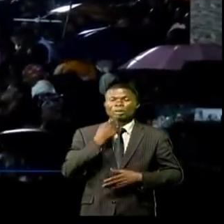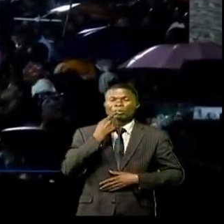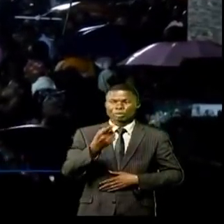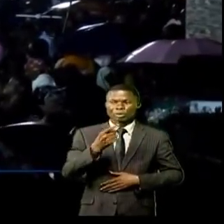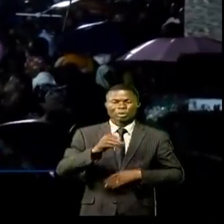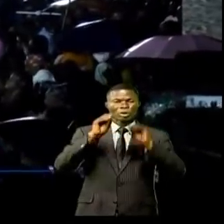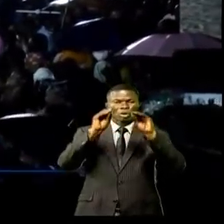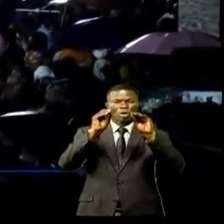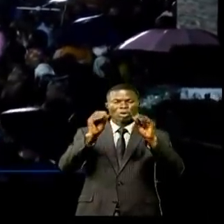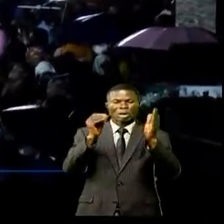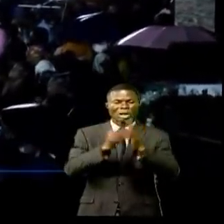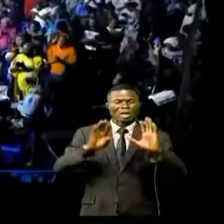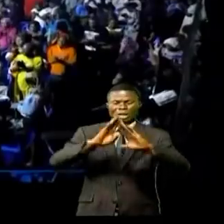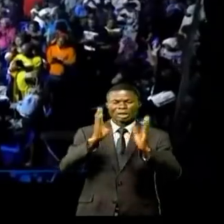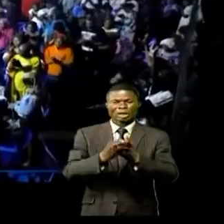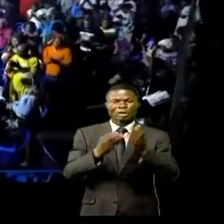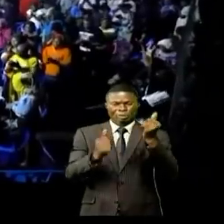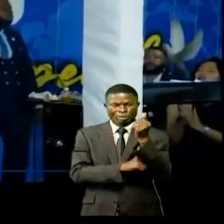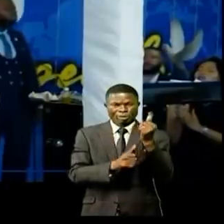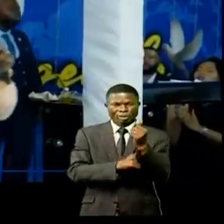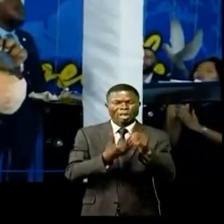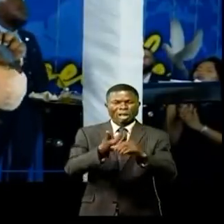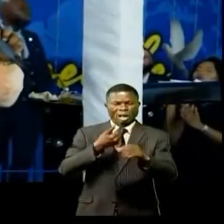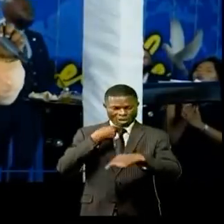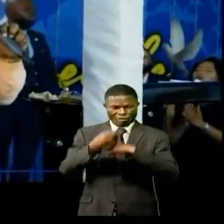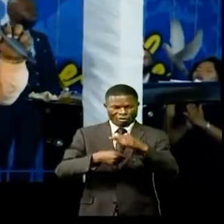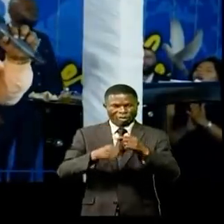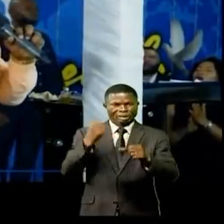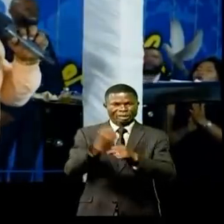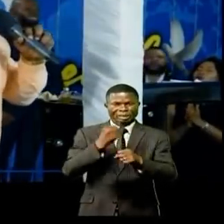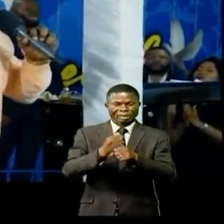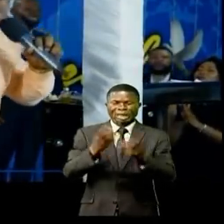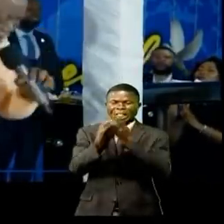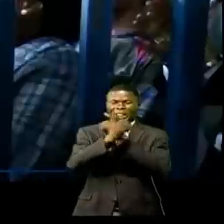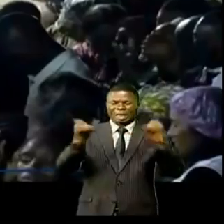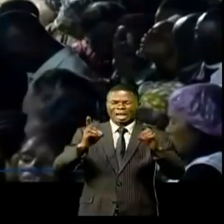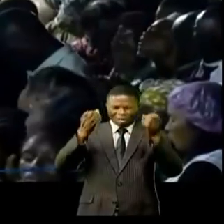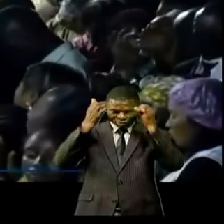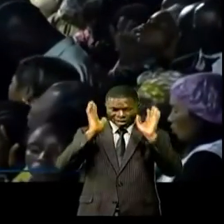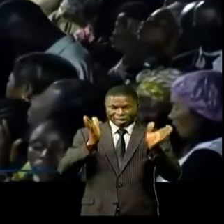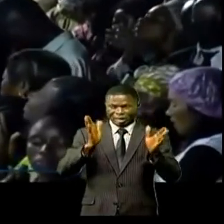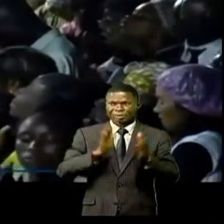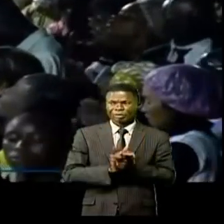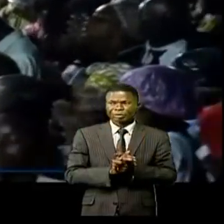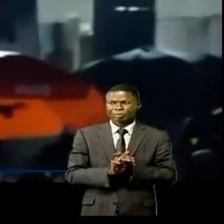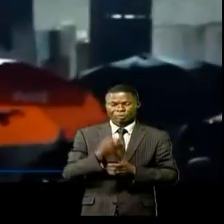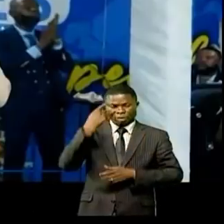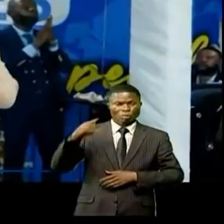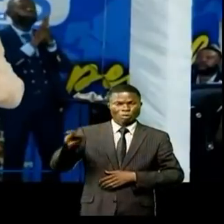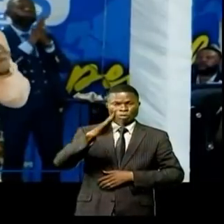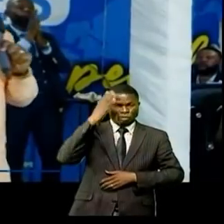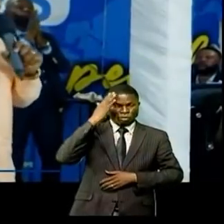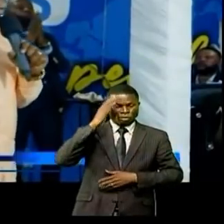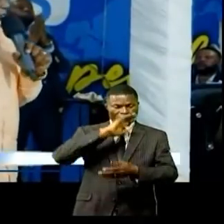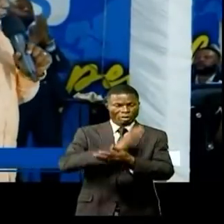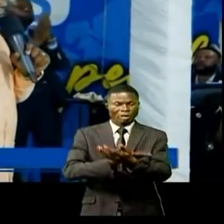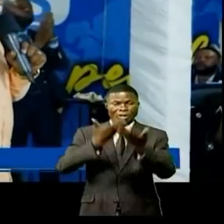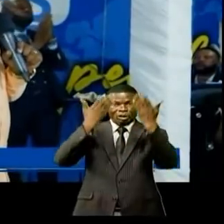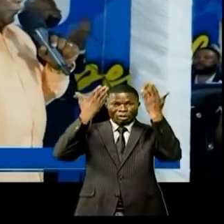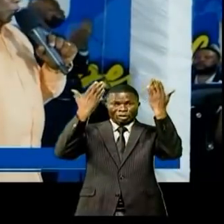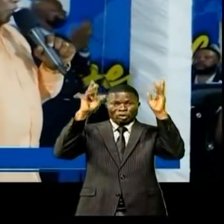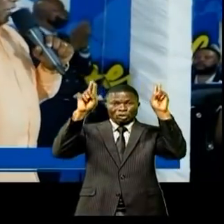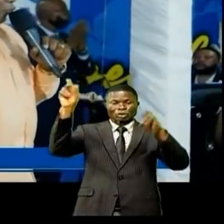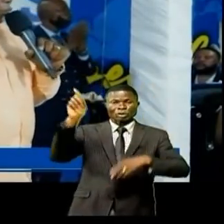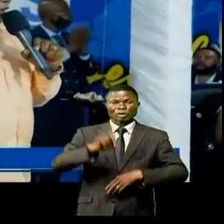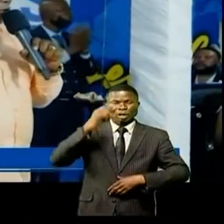enseigné une fois de plus à son auditoire avant de se lancer dans un service de délivrance spectaculaire. Afin que l'on sache que le fils de l'homme est venu au